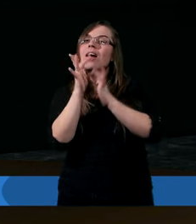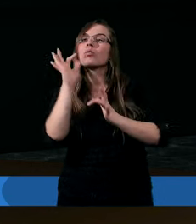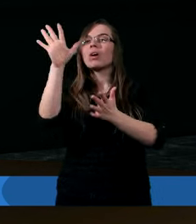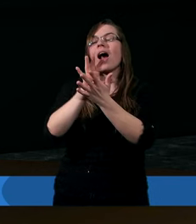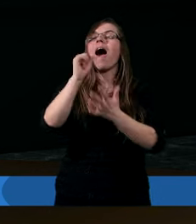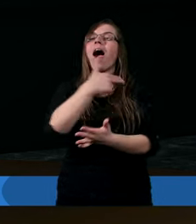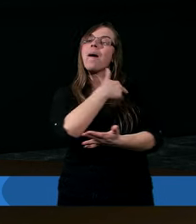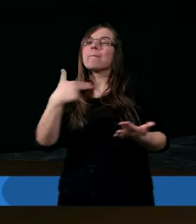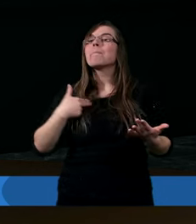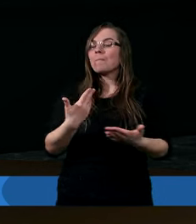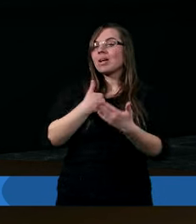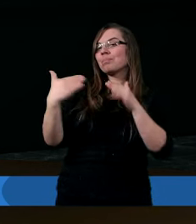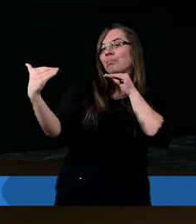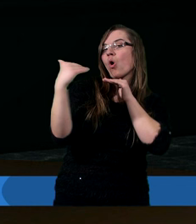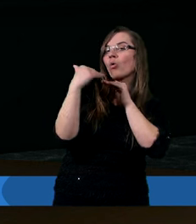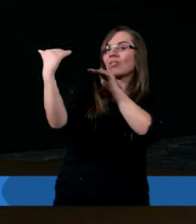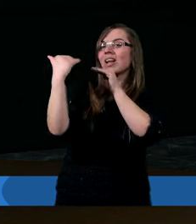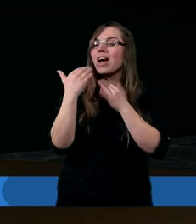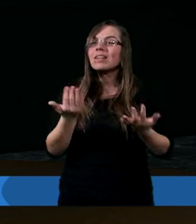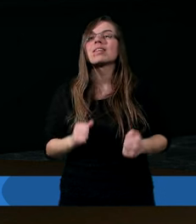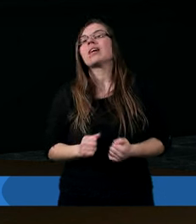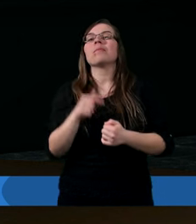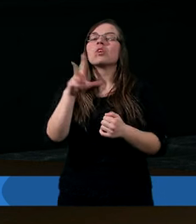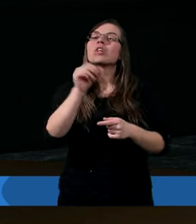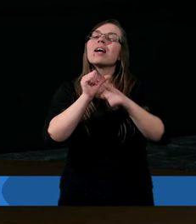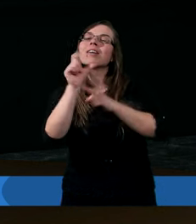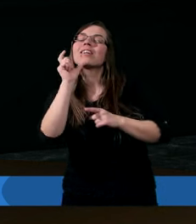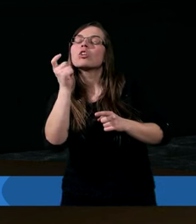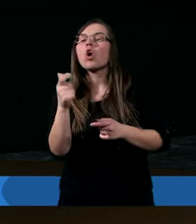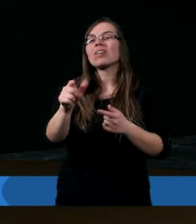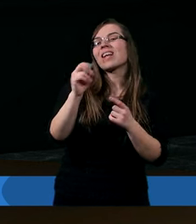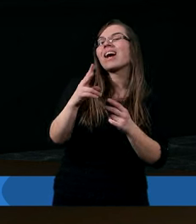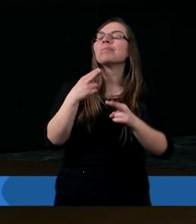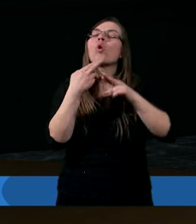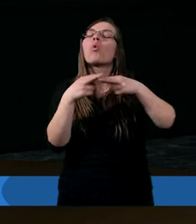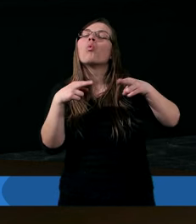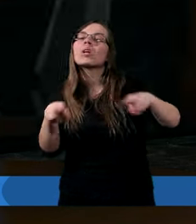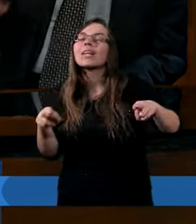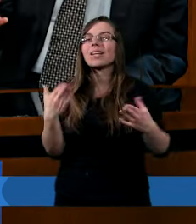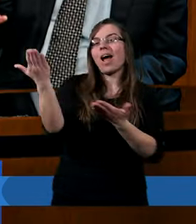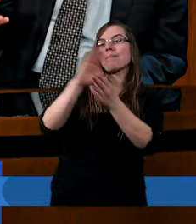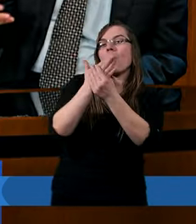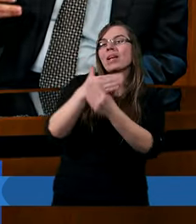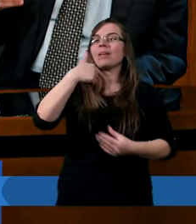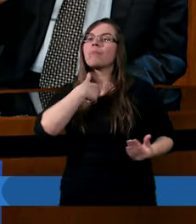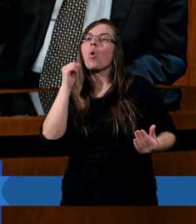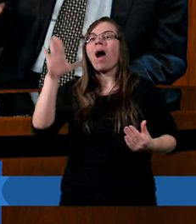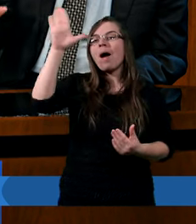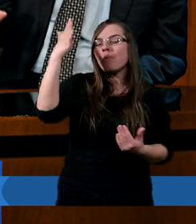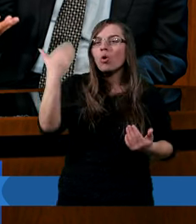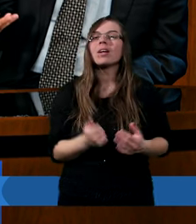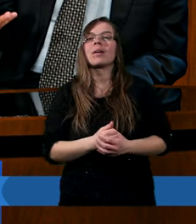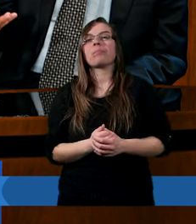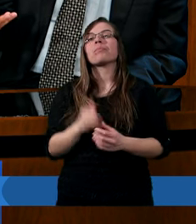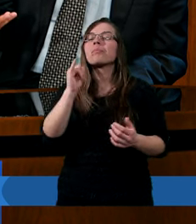a my, widać, że jest ta wielka różnica i że człowiek nie